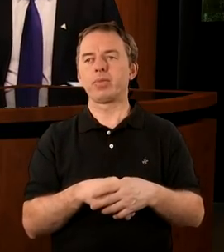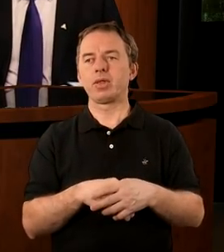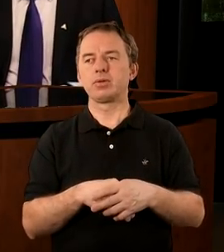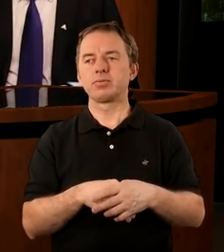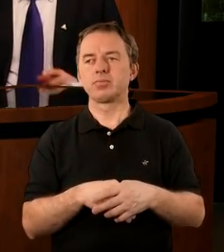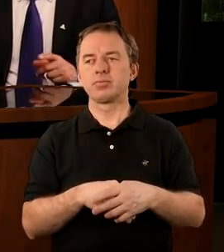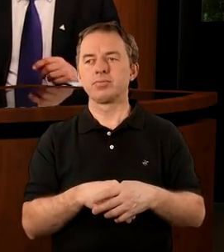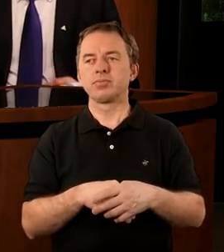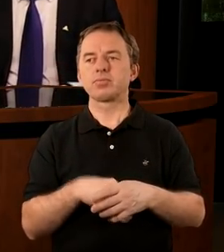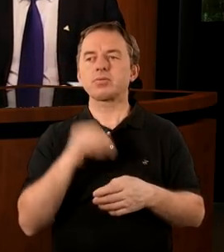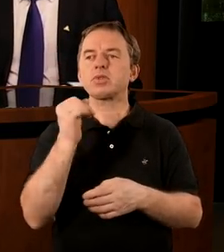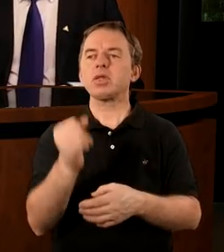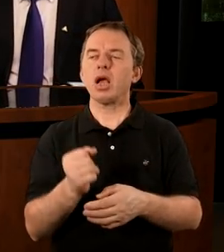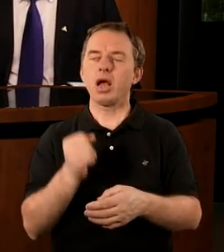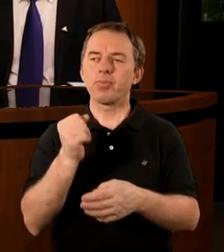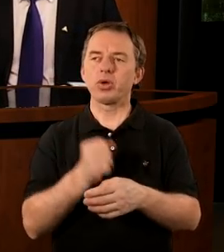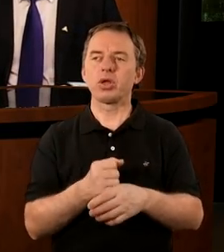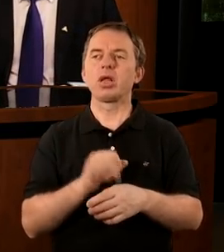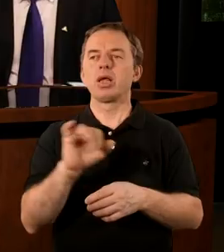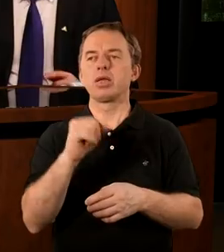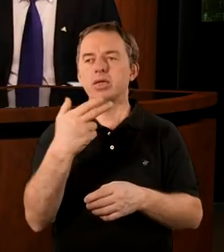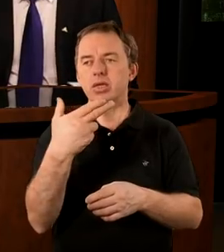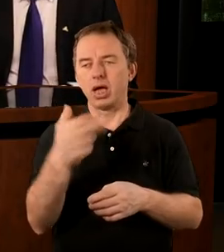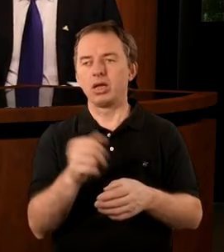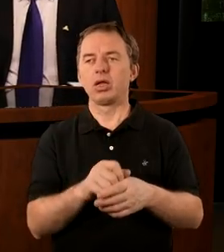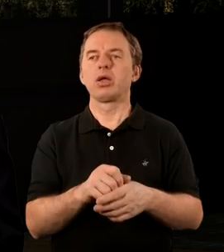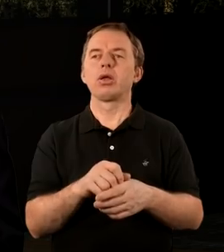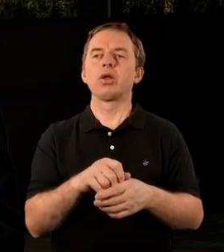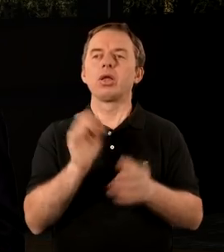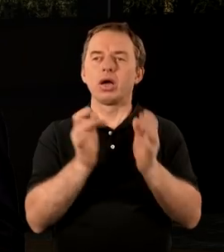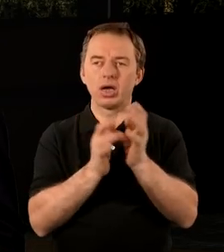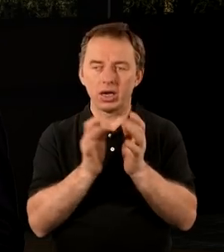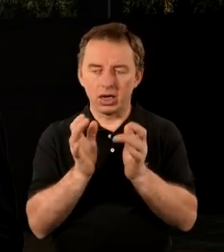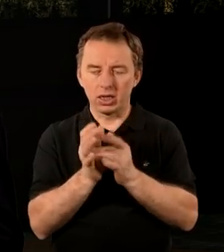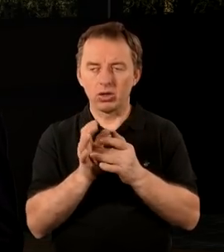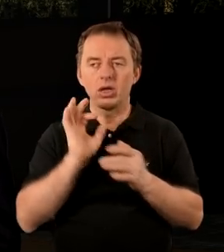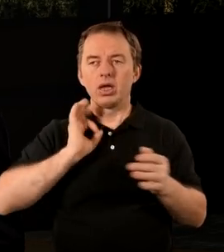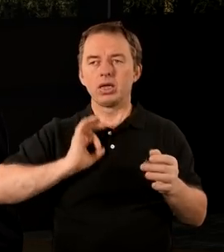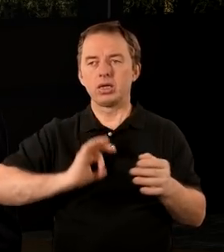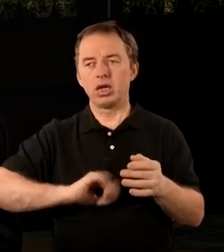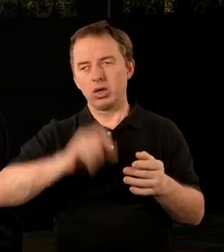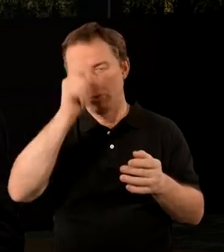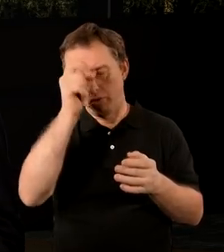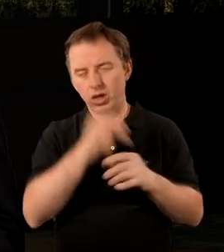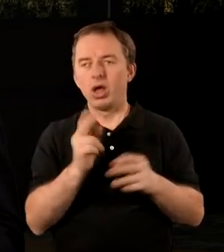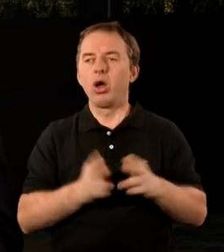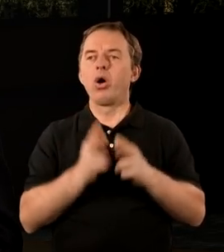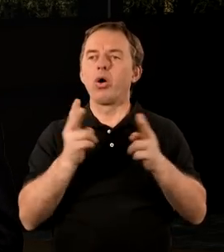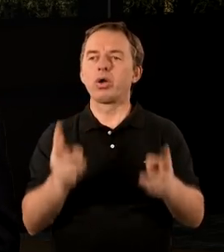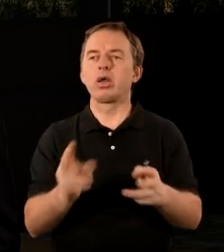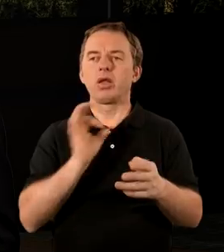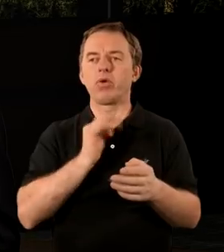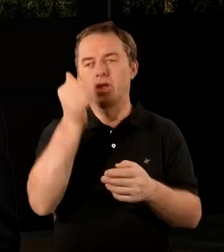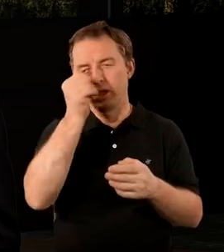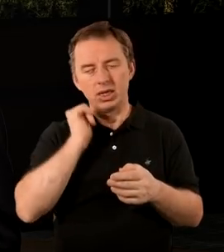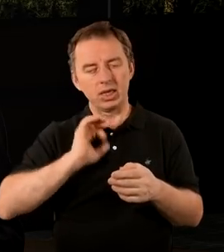To jest ten ulubiony też zwrot apostoła, który używa apostoł Jan, który też używa Chrystus, Syn Człowieczy. Jezus często się określa